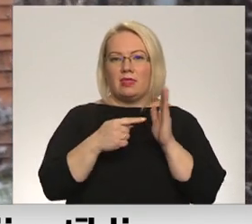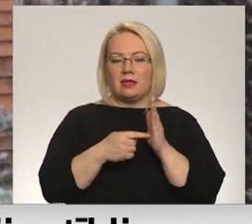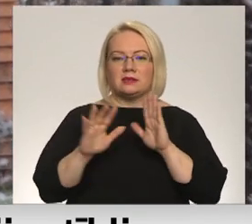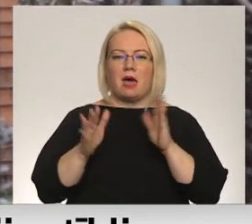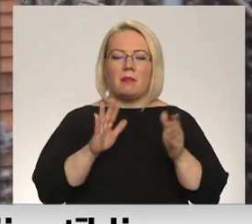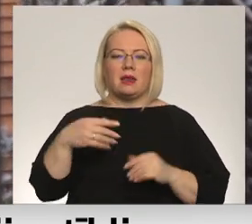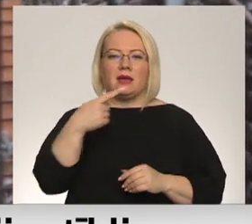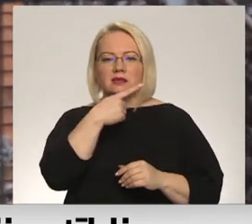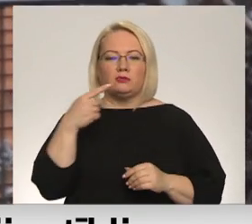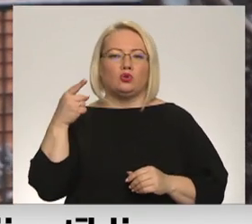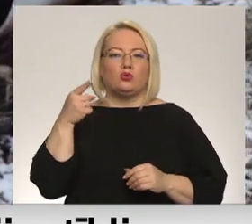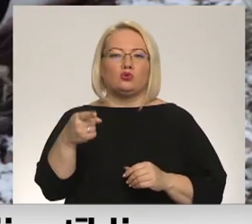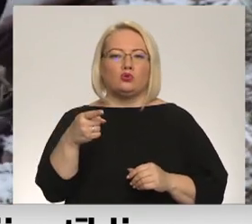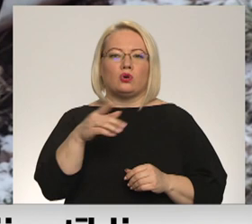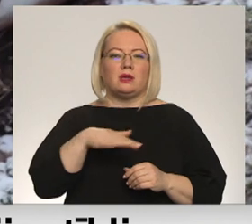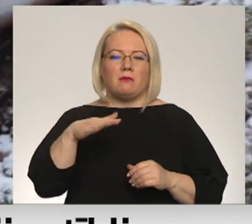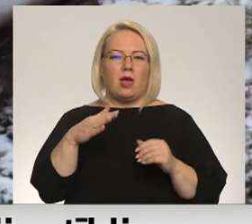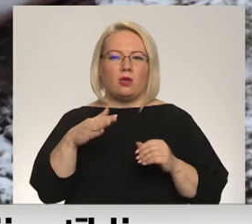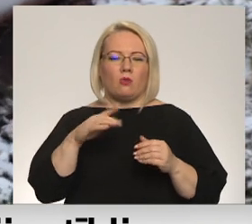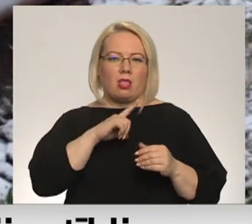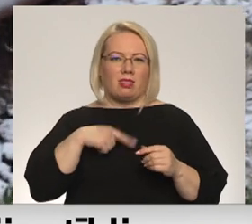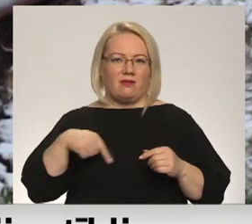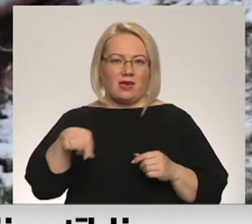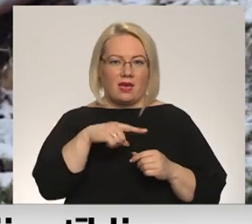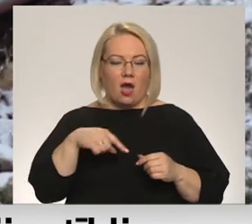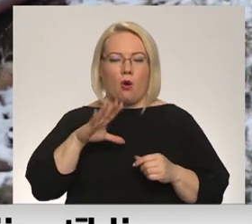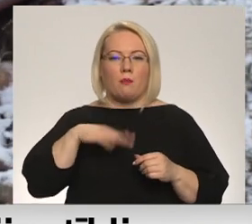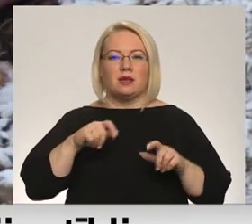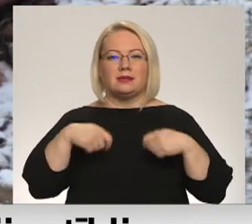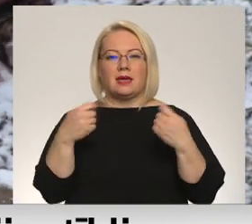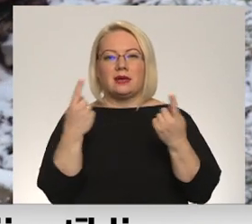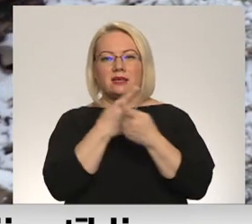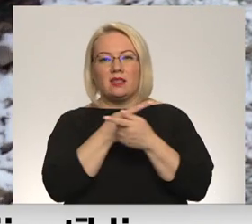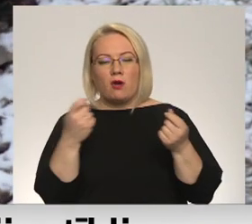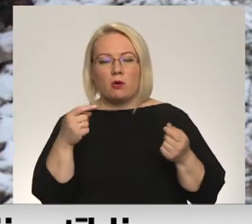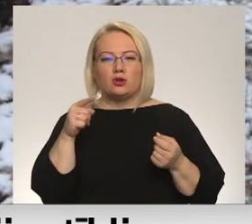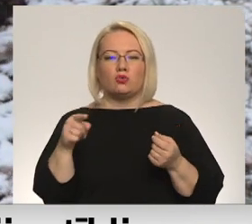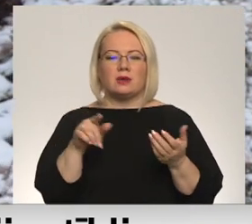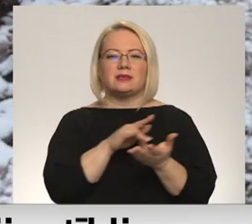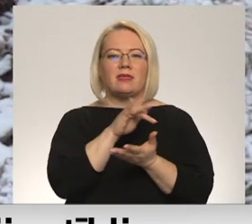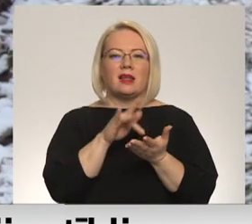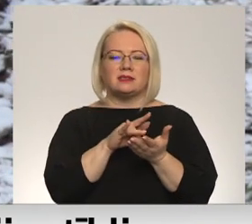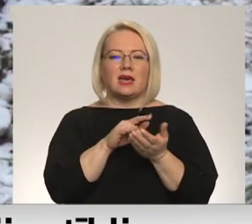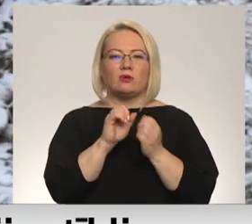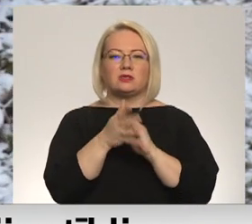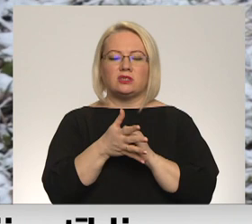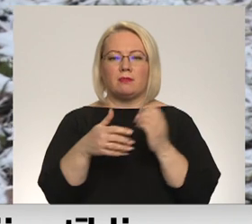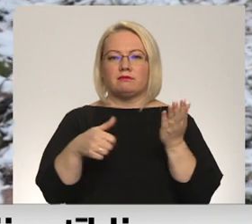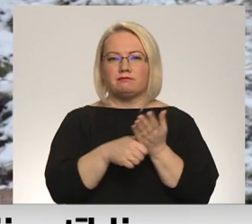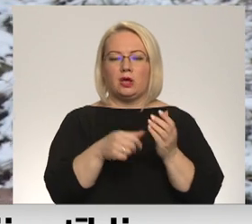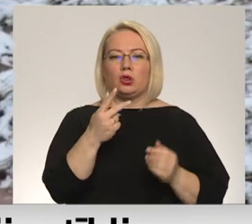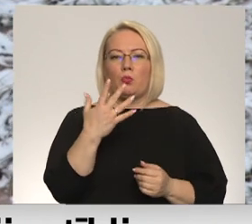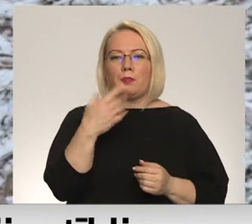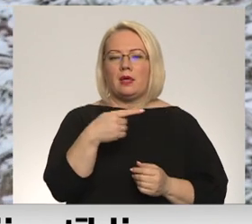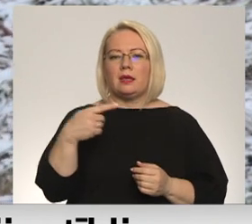tūkstoši mājasēmniecību Latvijā, un pēc asociācijas biedrasniegtās informācijas decentralizēto sistēmu reģistrējuši vien 25 līdz 30 procenti